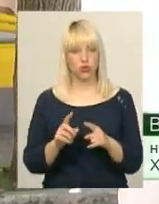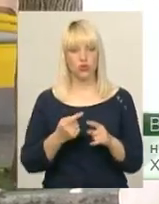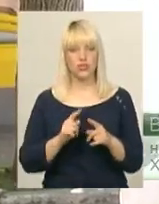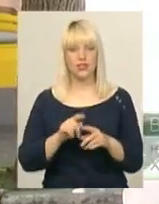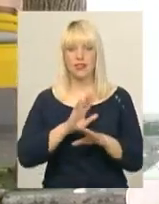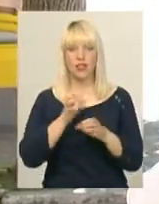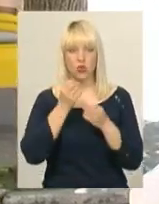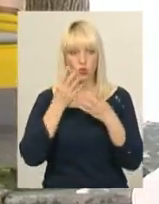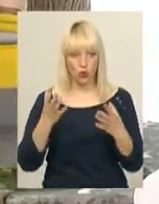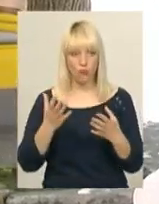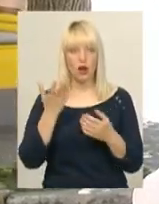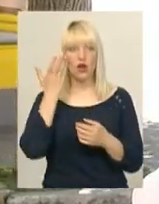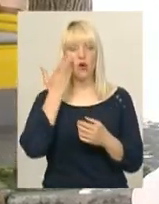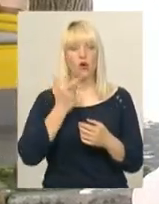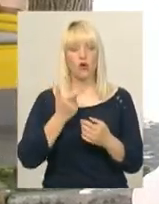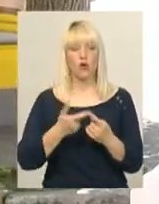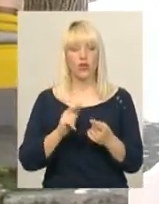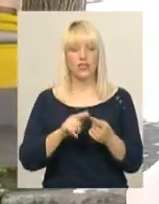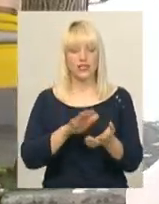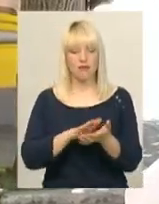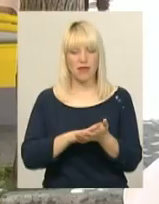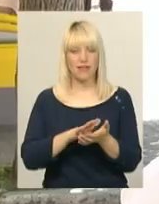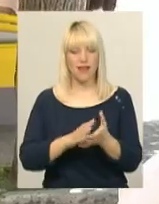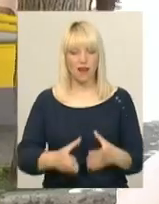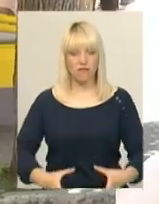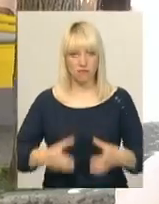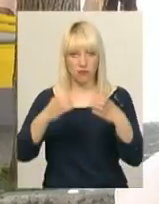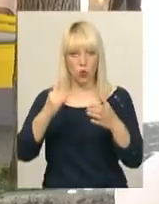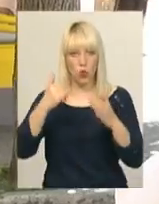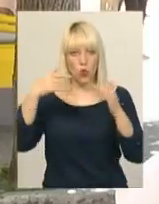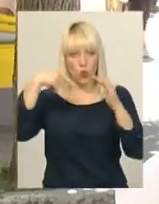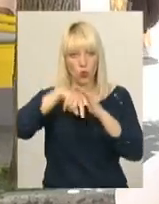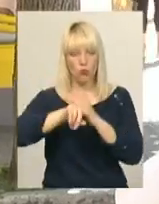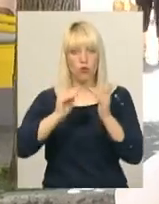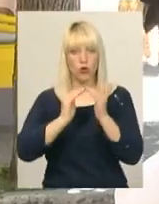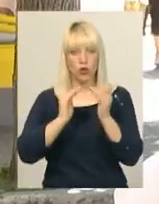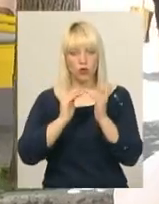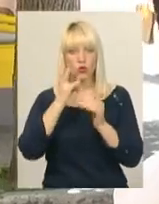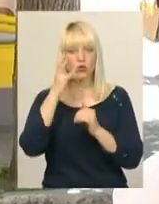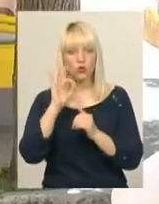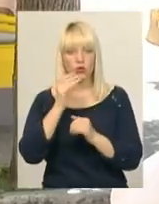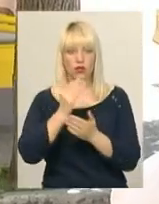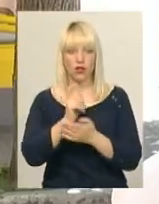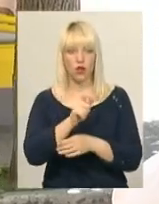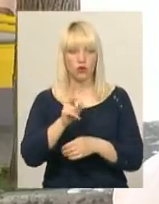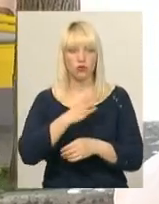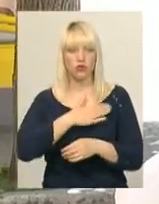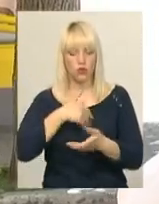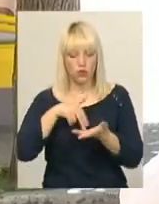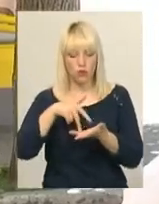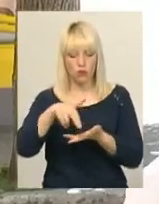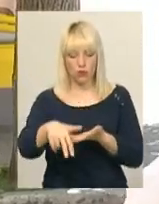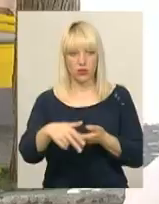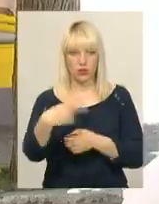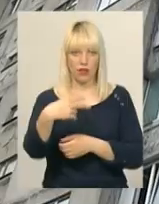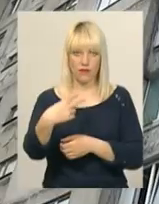дуже добре є, коли той контингент зі сміття стоїть в будинку, але є мешканці, які не хочуть пройтися чи 20 чи